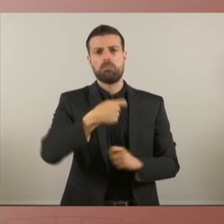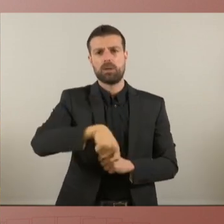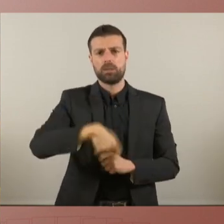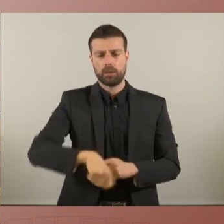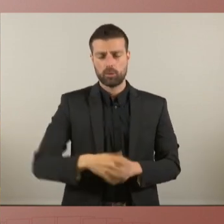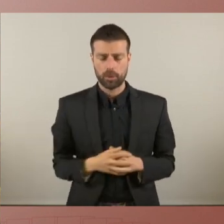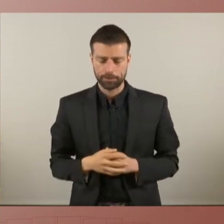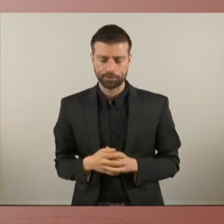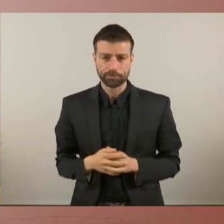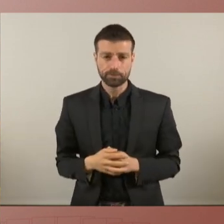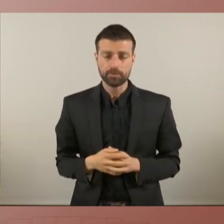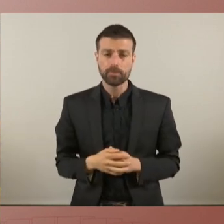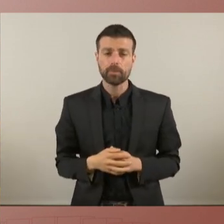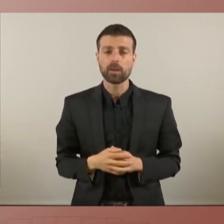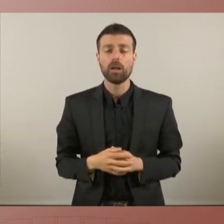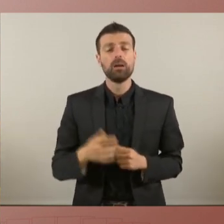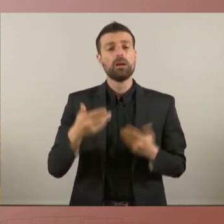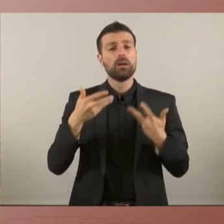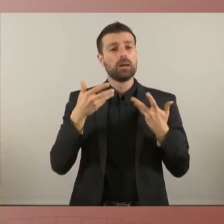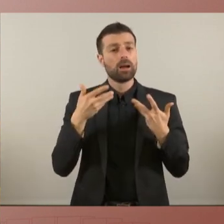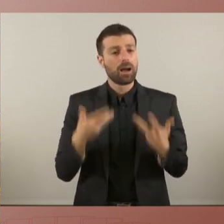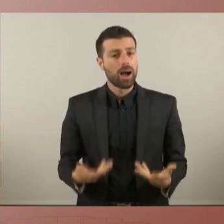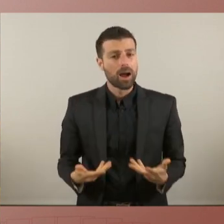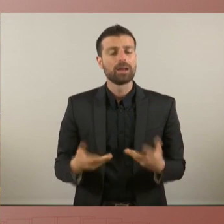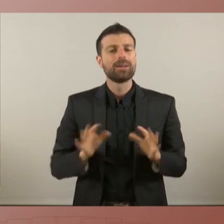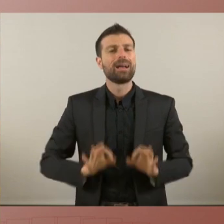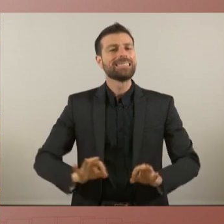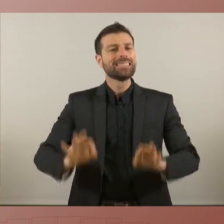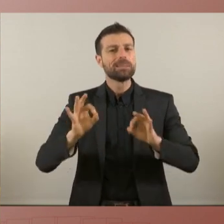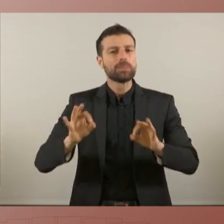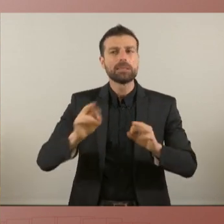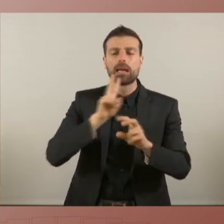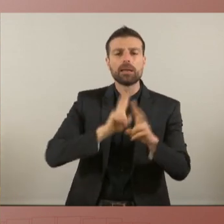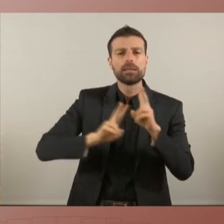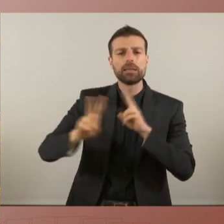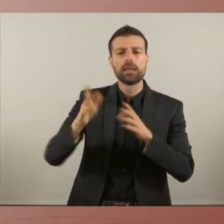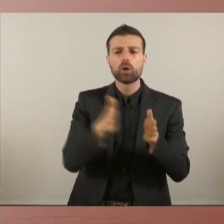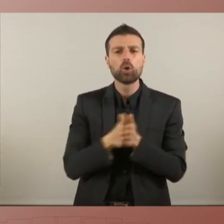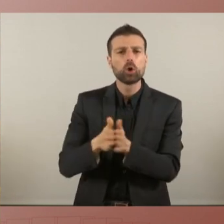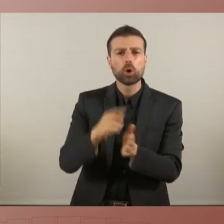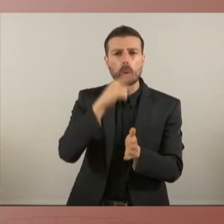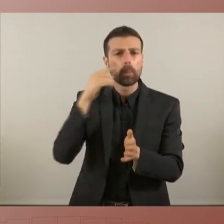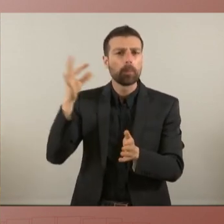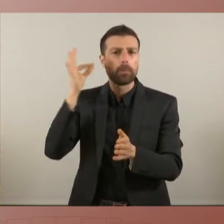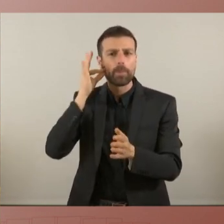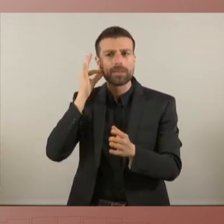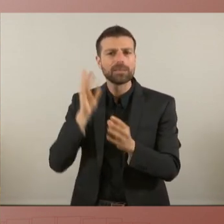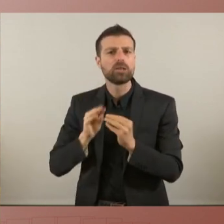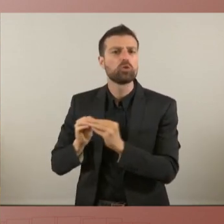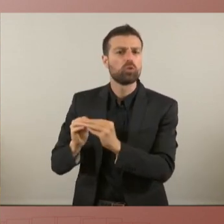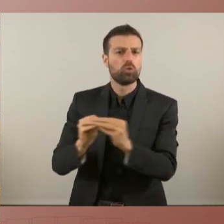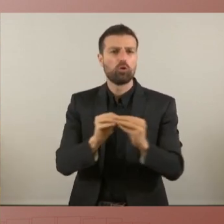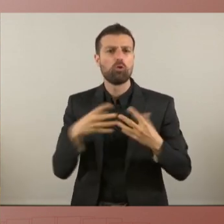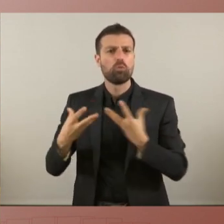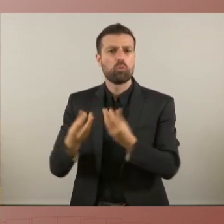em dirigeixo en aquest sentit de forma especial als companys i companyes dels comuns i a totes les